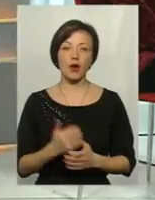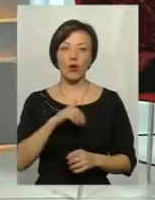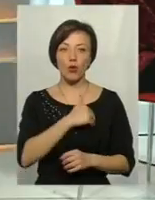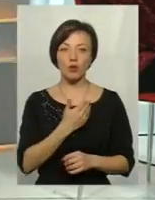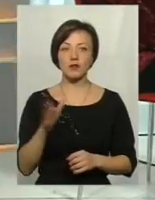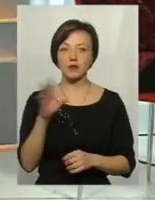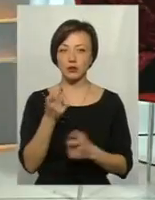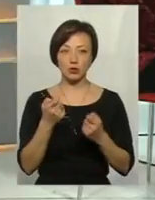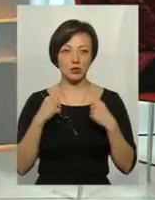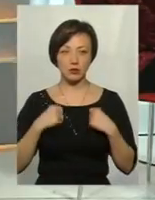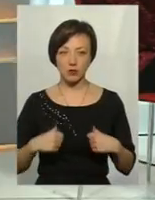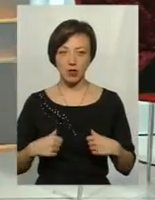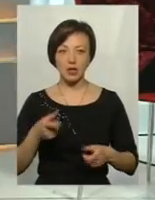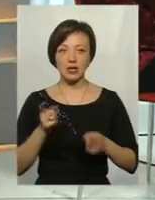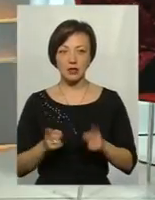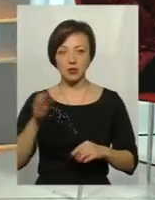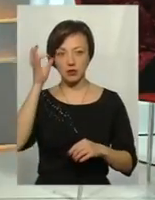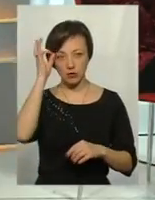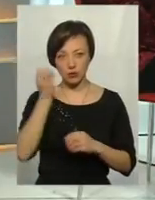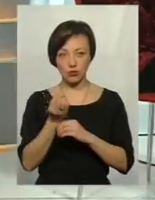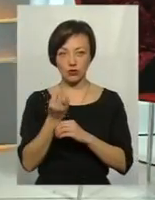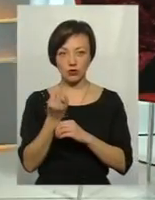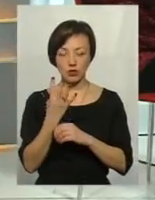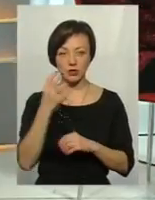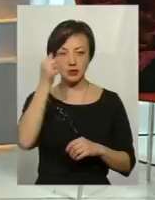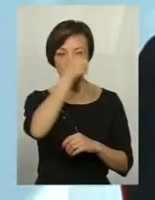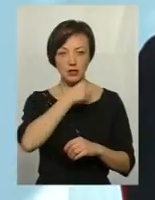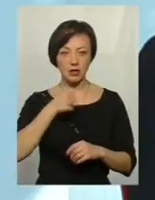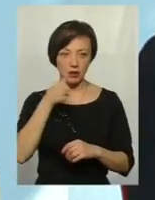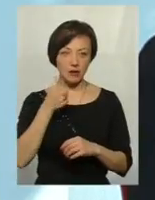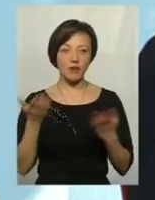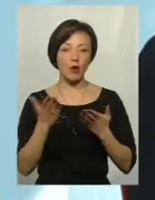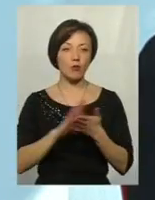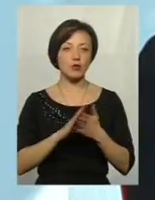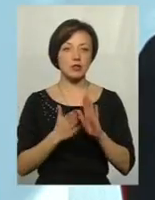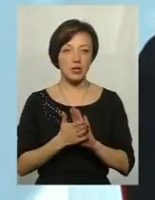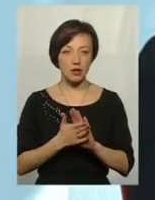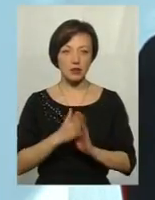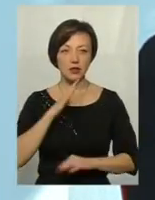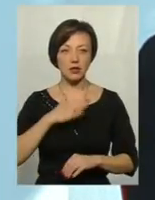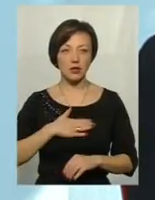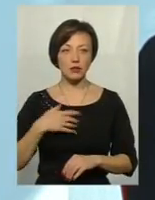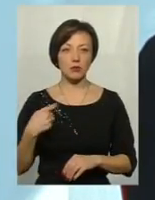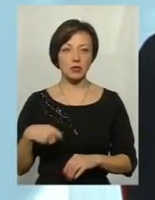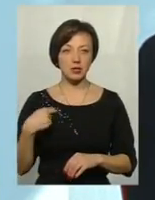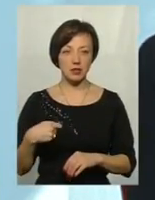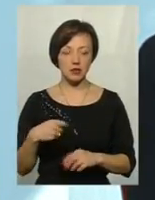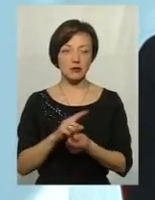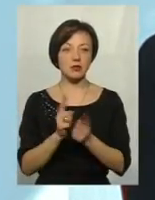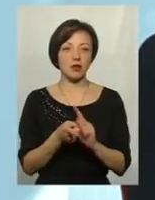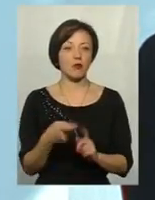щоб всі трошки заспокоїлись. І дійсно згадали 2014 рік, в якому стані наш президент став